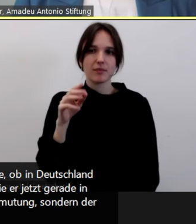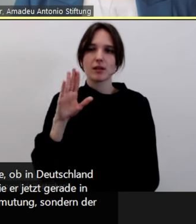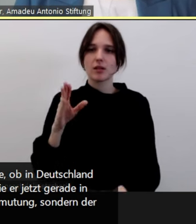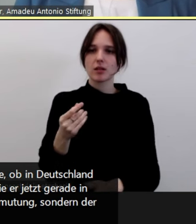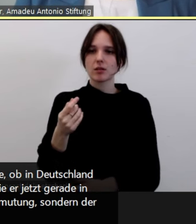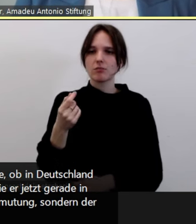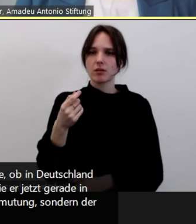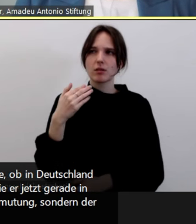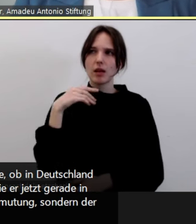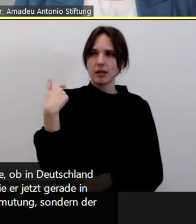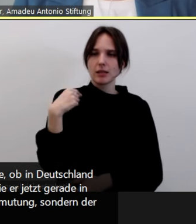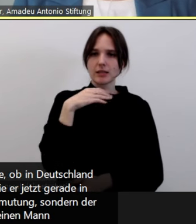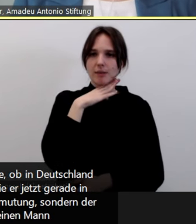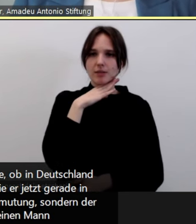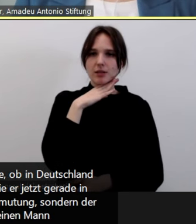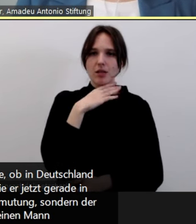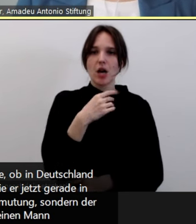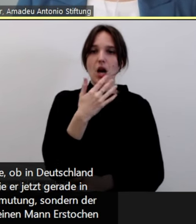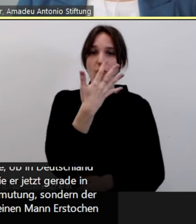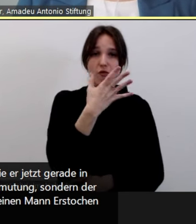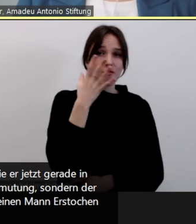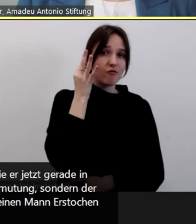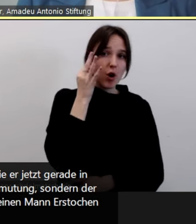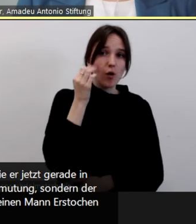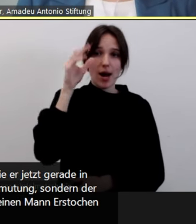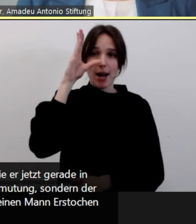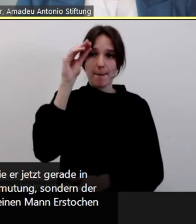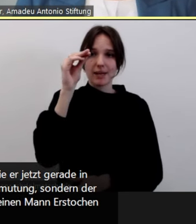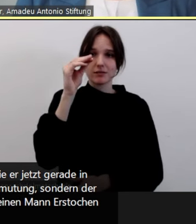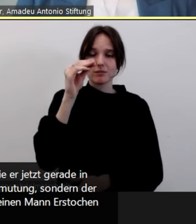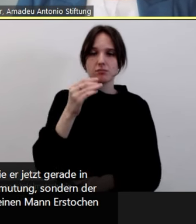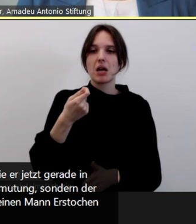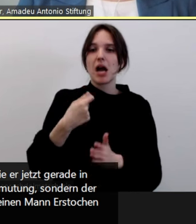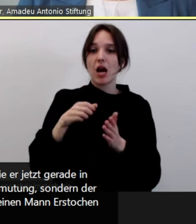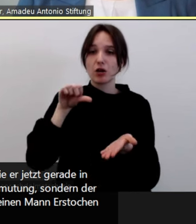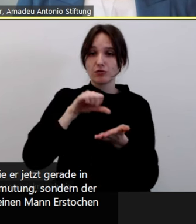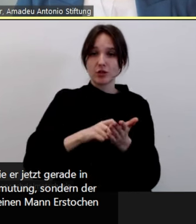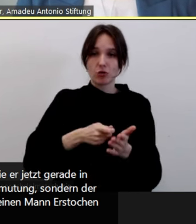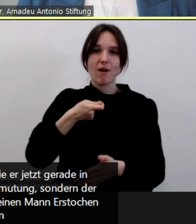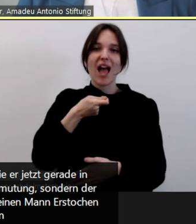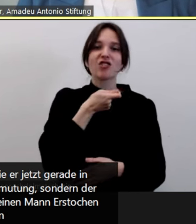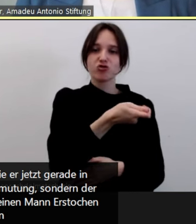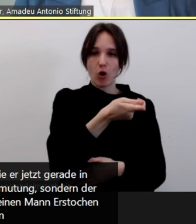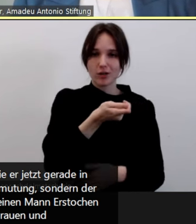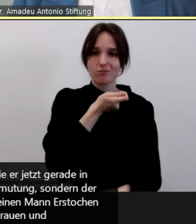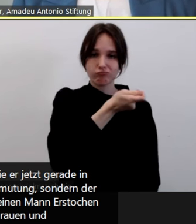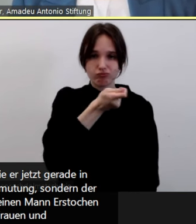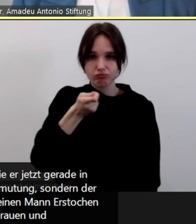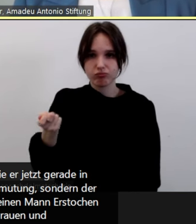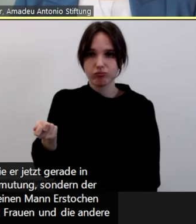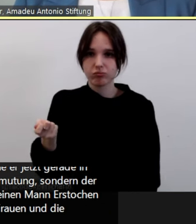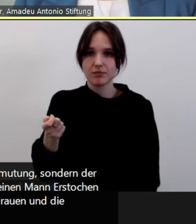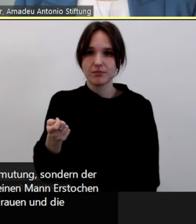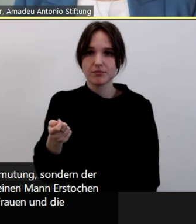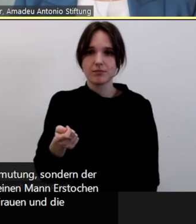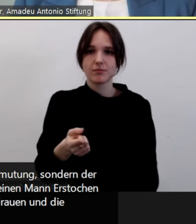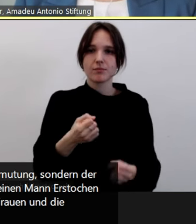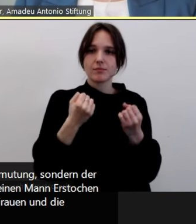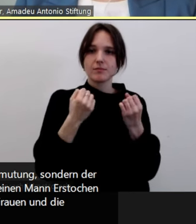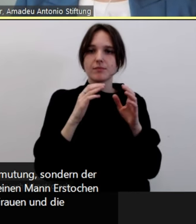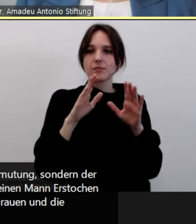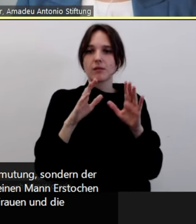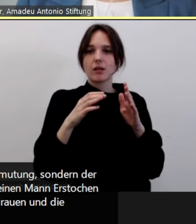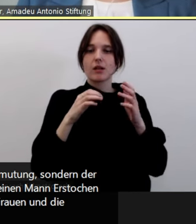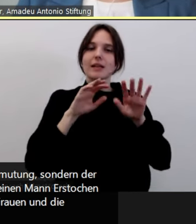Frauen und fünf Frauen und einen Mann erstochen hat in Sydney im Einkaufszentrum, es waren halt Frauen. Und die anderen Verletzten, über 17 Verletzte,